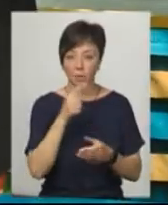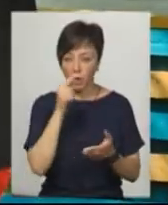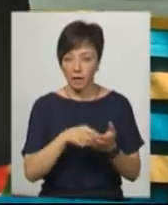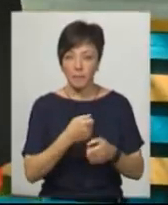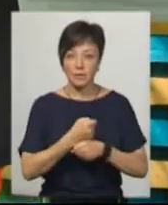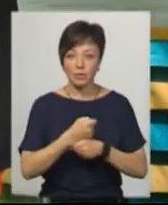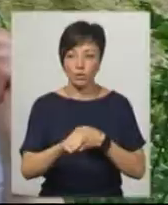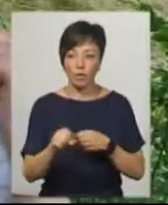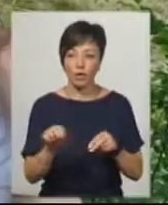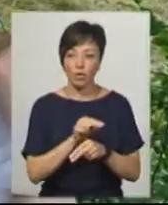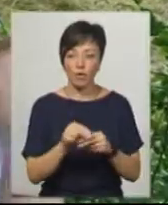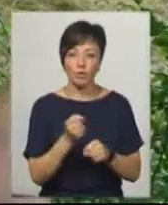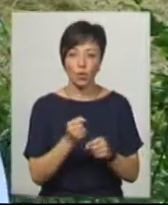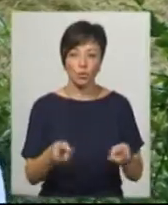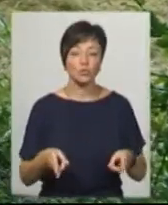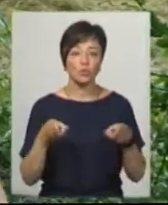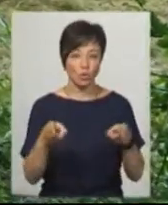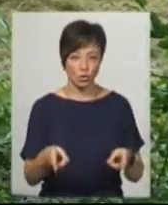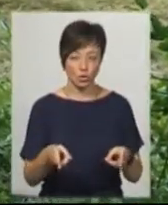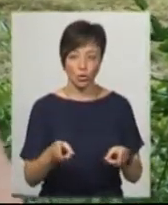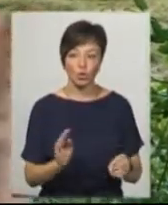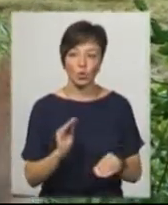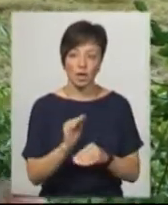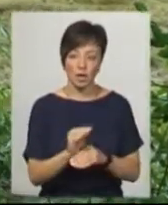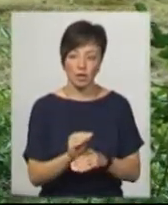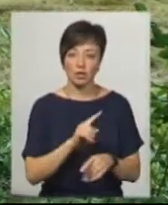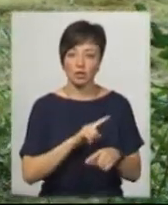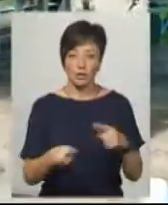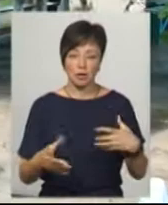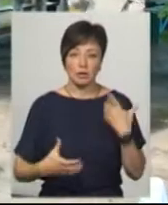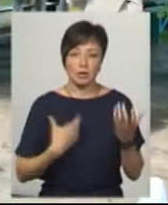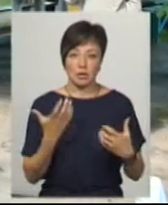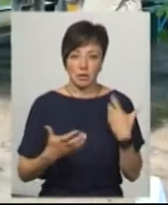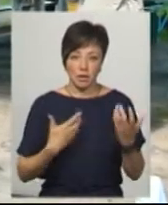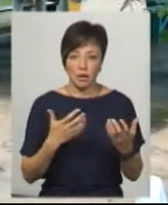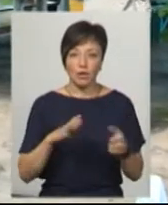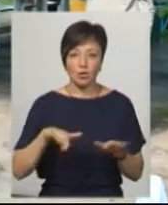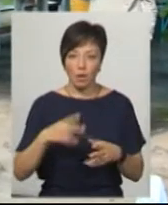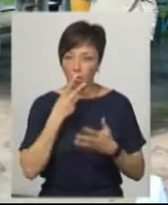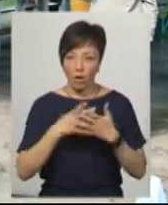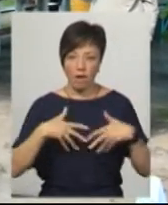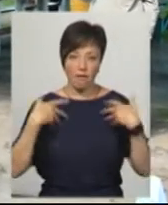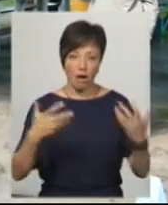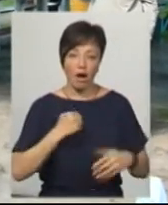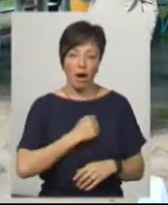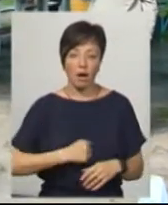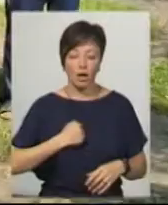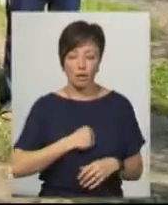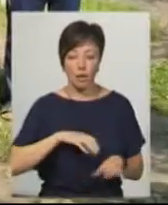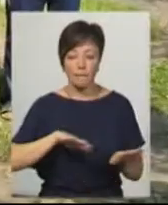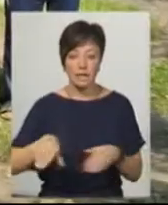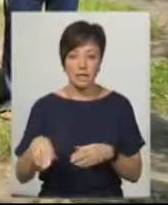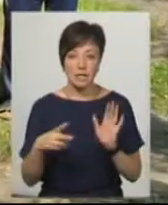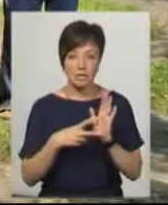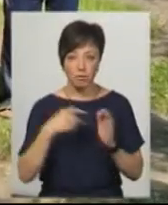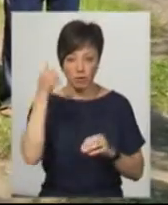після скоєного злочину, каже Лариса Спекторук. Додає, він швидко збуджується, а тоді проявляє агресію. Але після майже